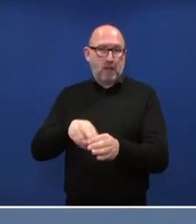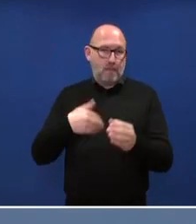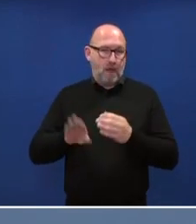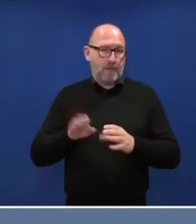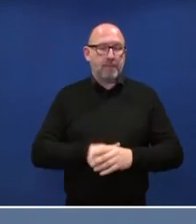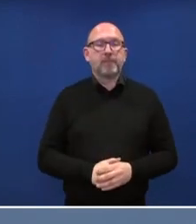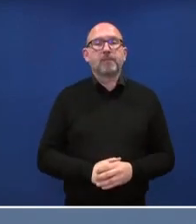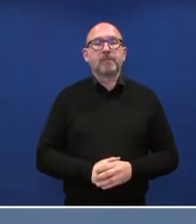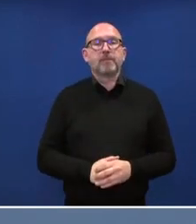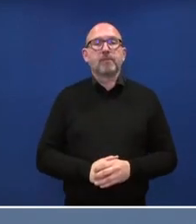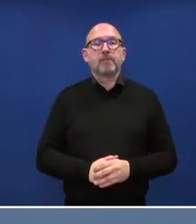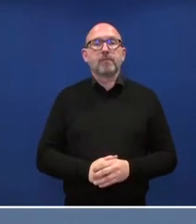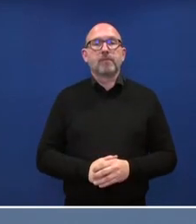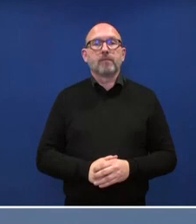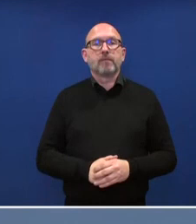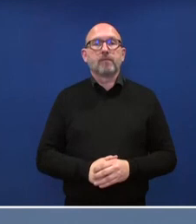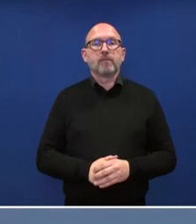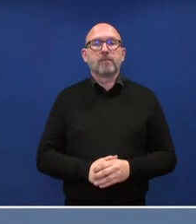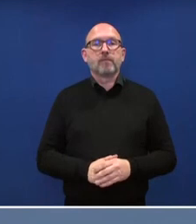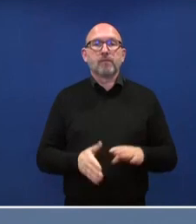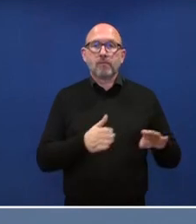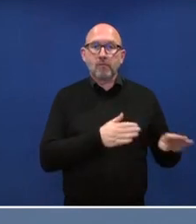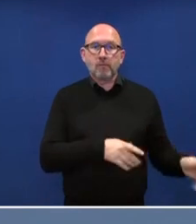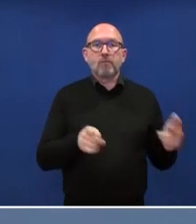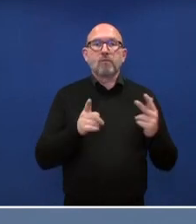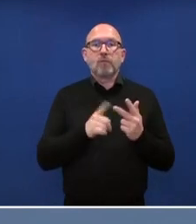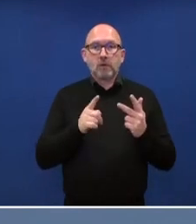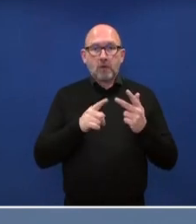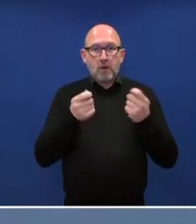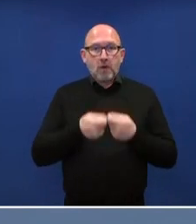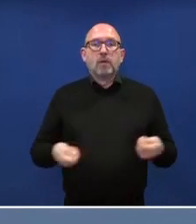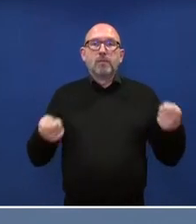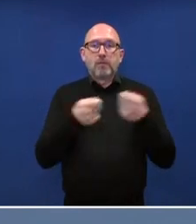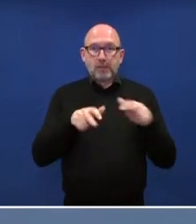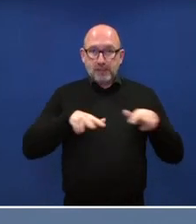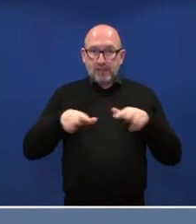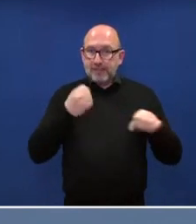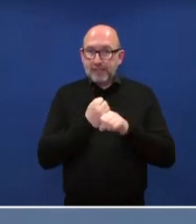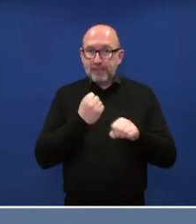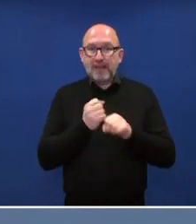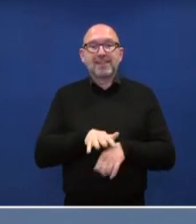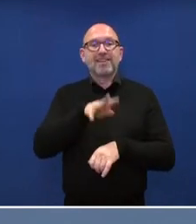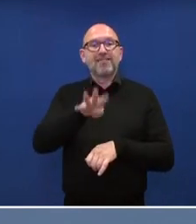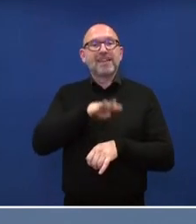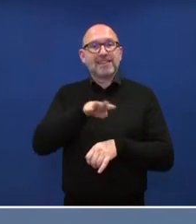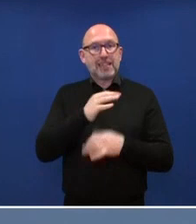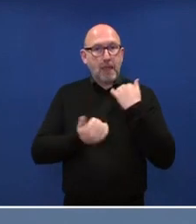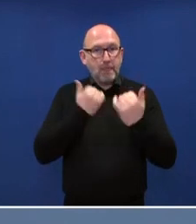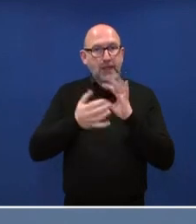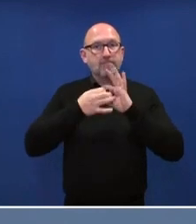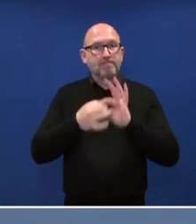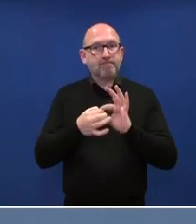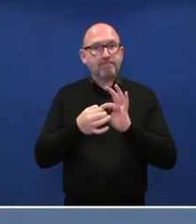Dann hat die Bundesregierung heute den 14. Bericht über ihre